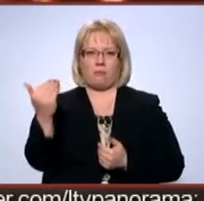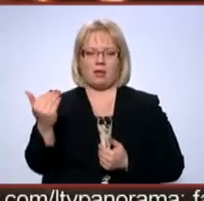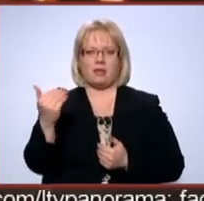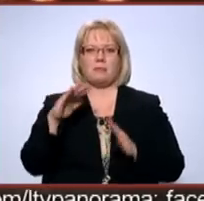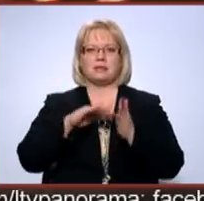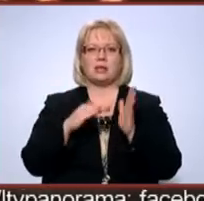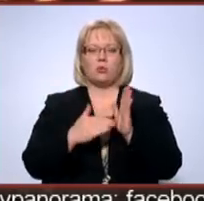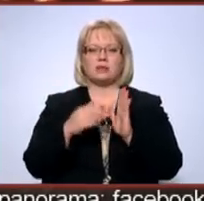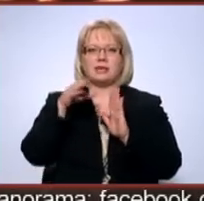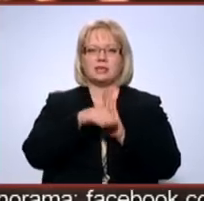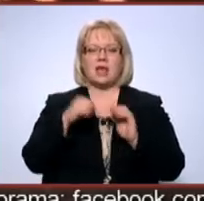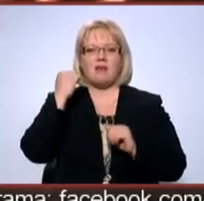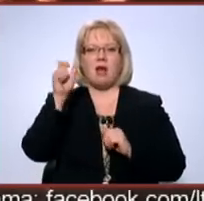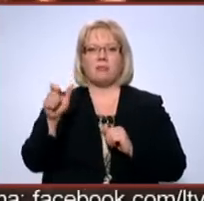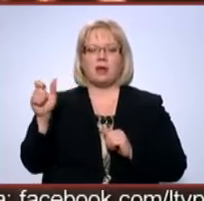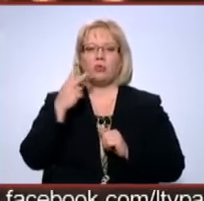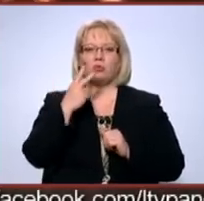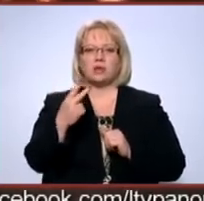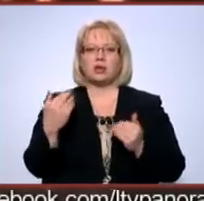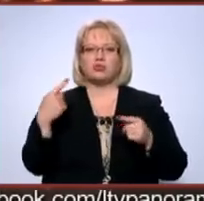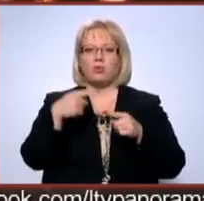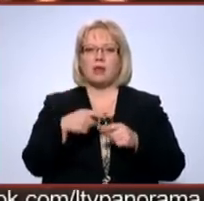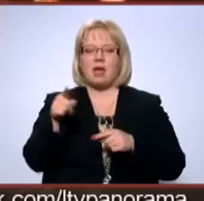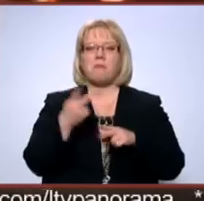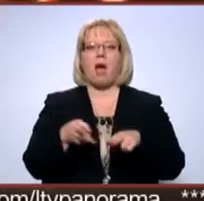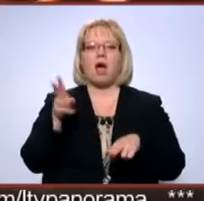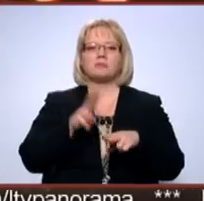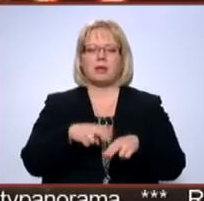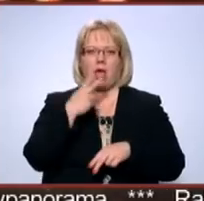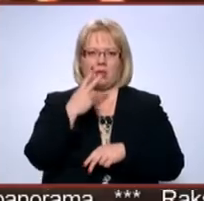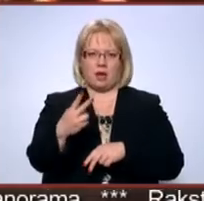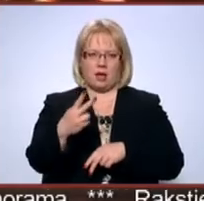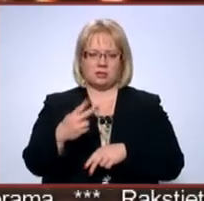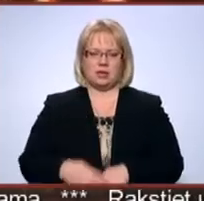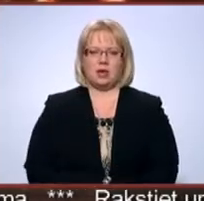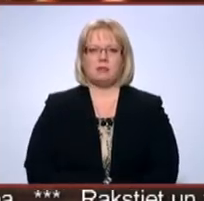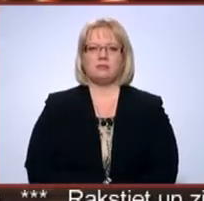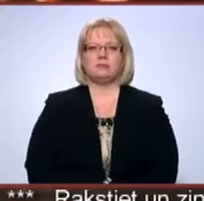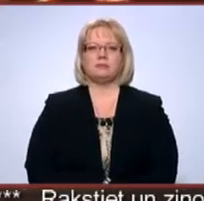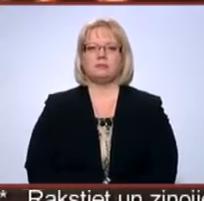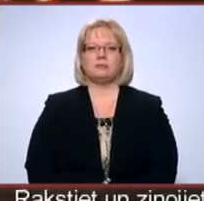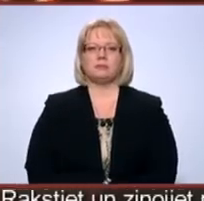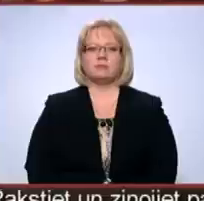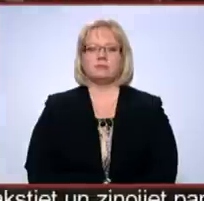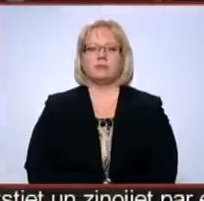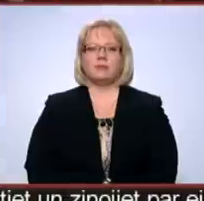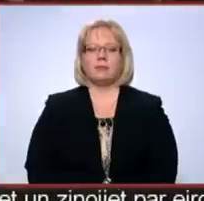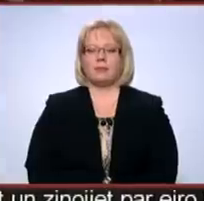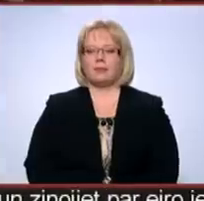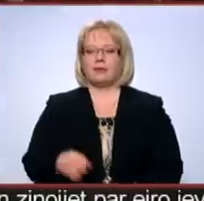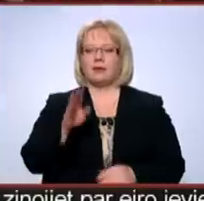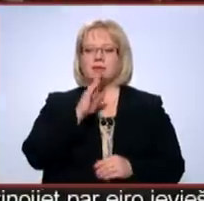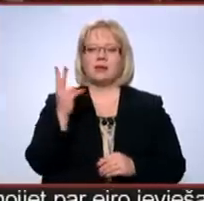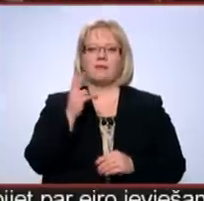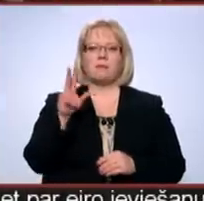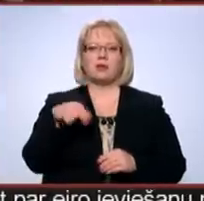Savukārt situācijā iesaistītie Valmierieši uzskata, ka šoreiz tā ir pārspīlēta reakcija un skedro vidzemstelvīzija. Margrieta Rutka ir